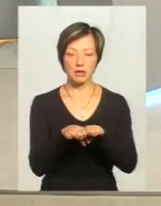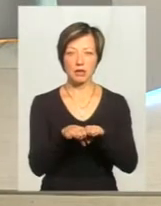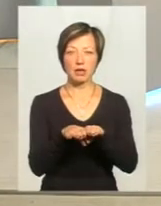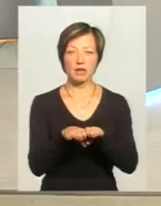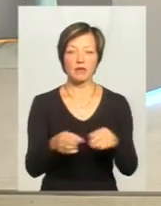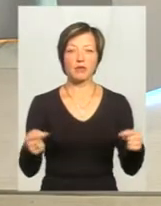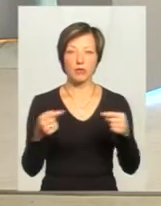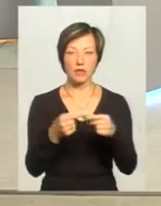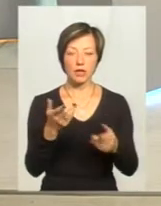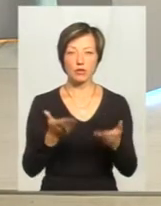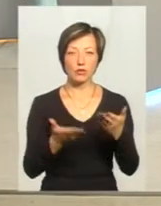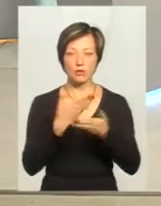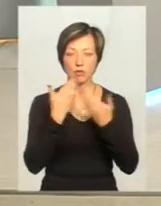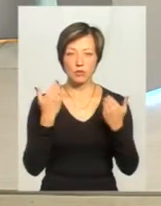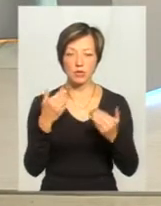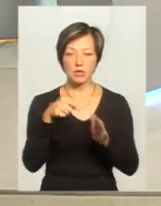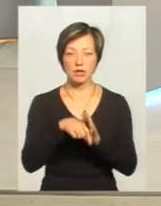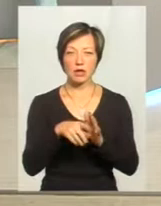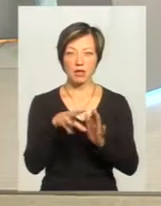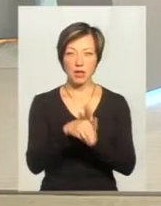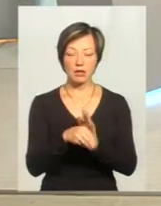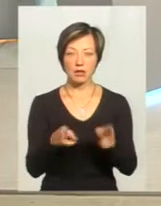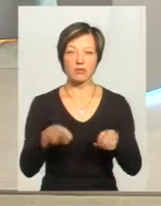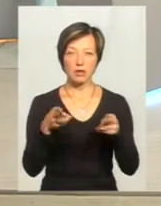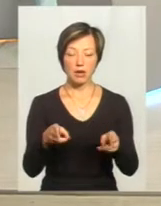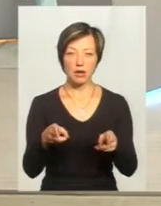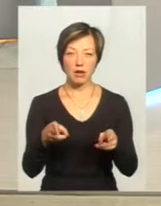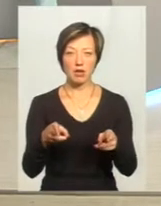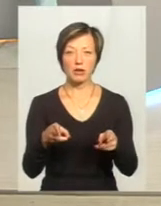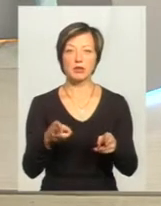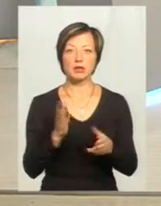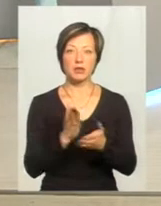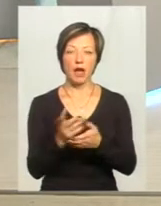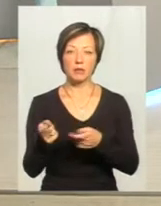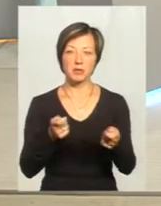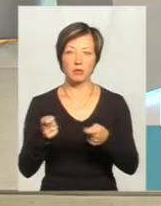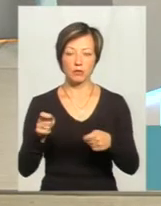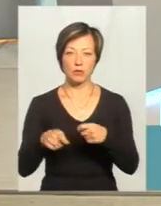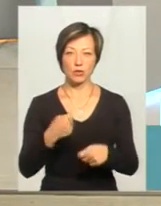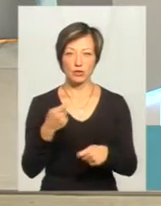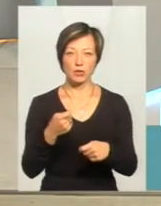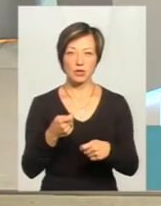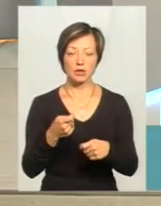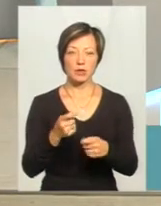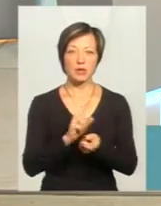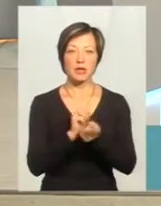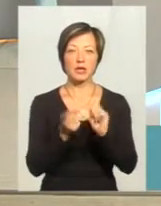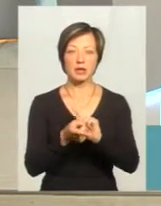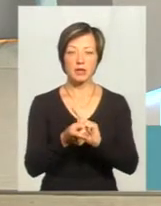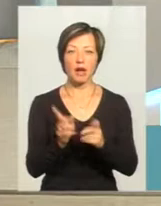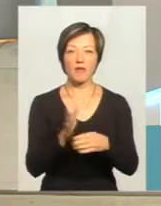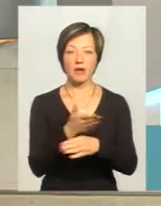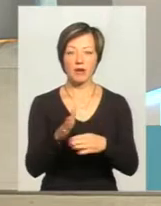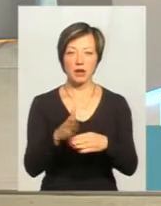І відповідно, якщо відсутній склад кримінального правопорушення, значить наявний склад адміністративного порушення. Тобто особи притяглися до відповідальністю за вчинення саме